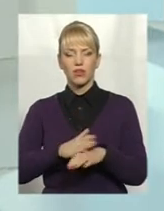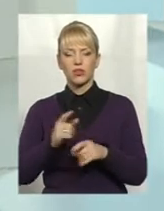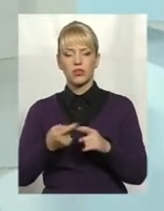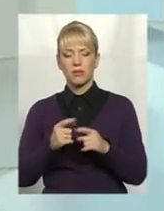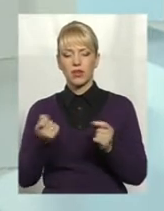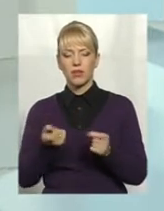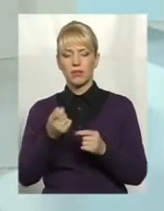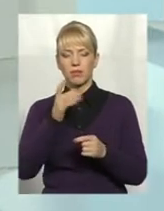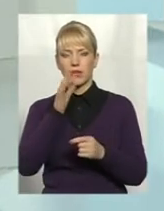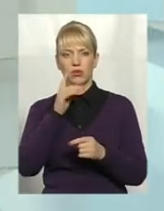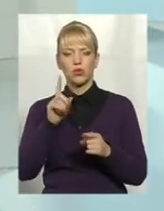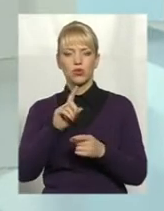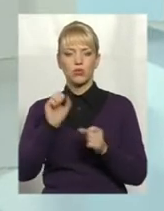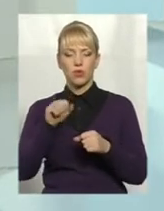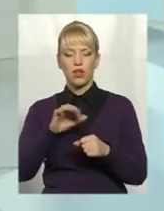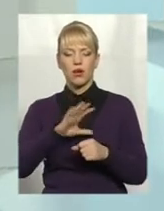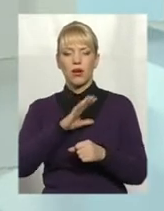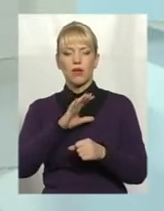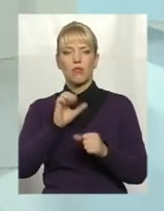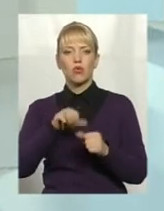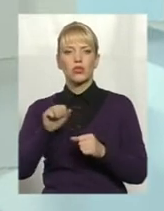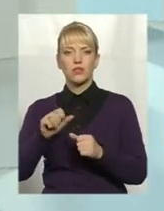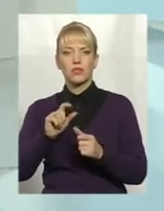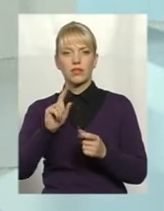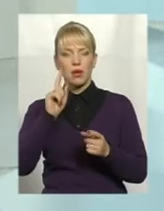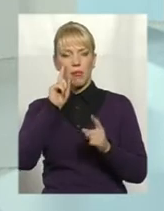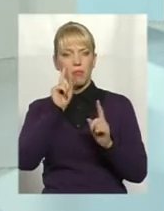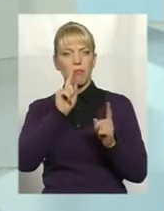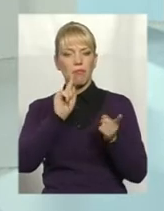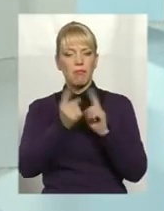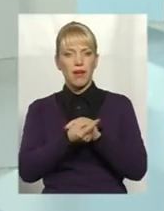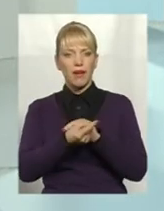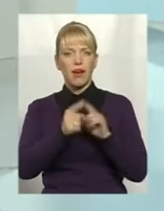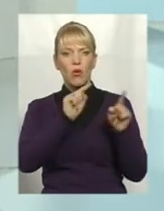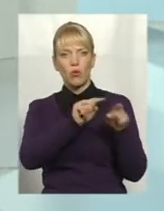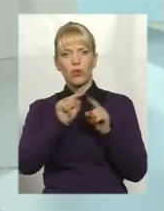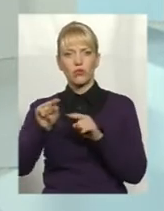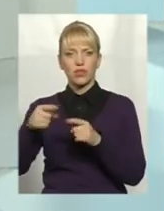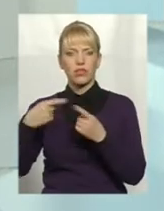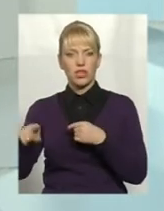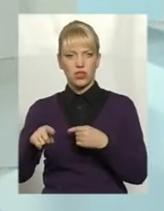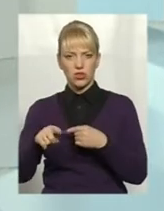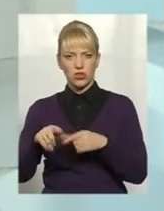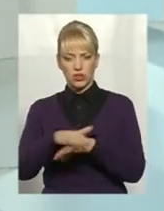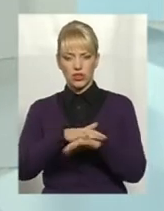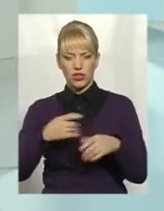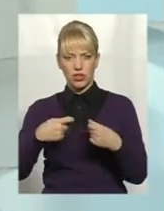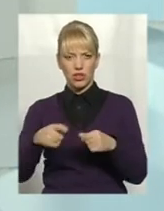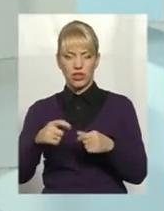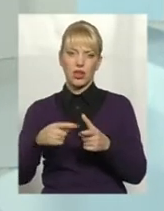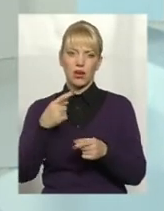можливість переорієнтуватися на інші ринки і переорієнтуватися, наприклад, хоча б на внутрішній ринок.